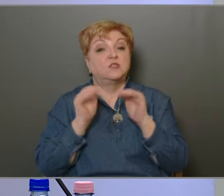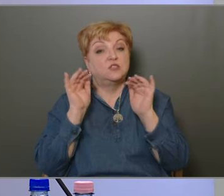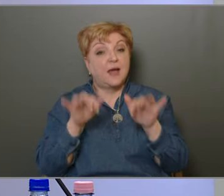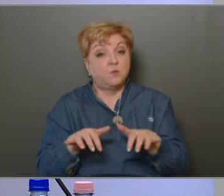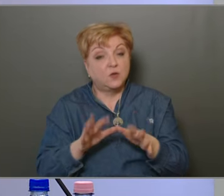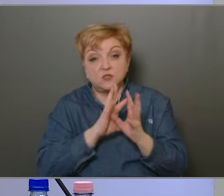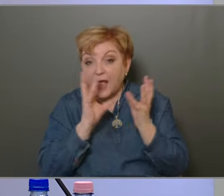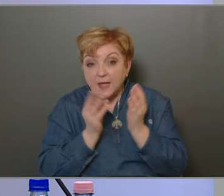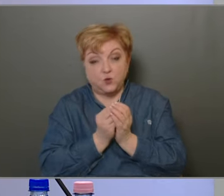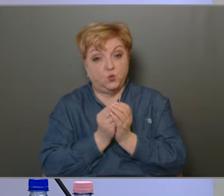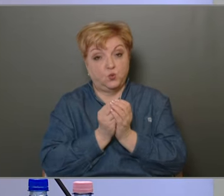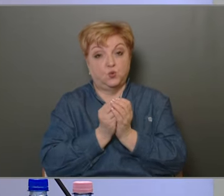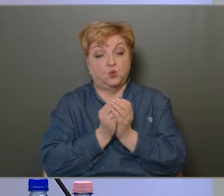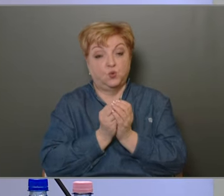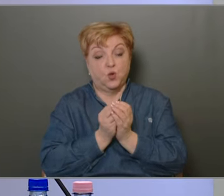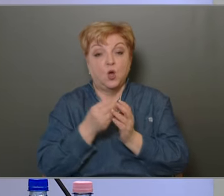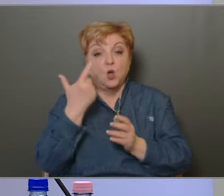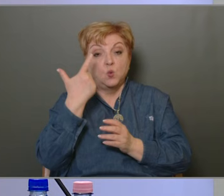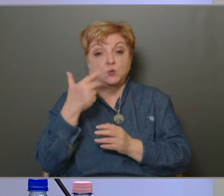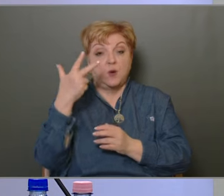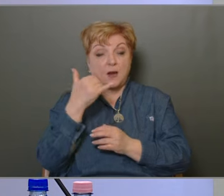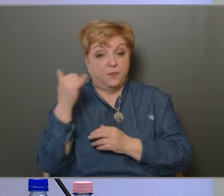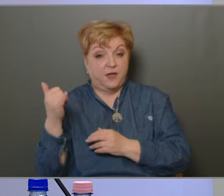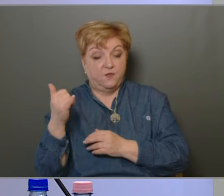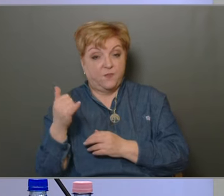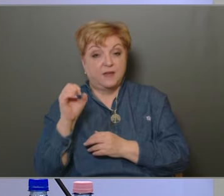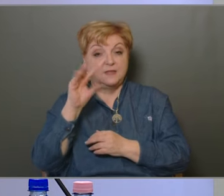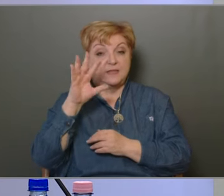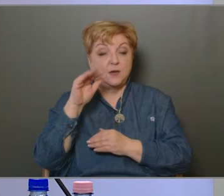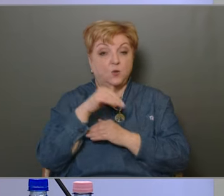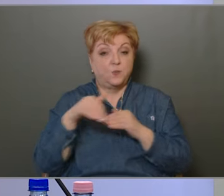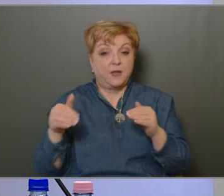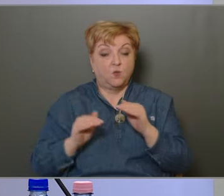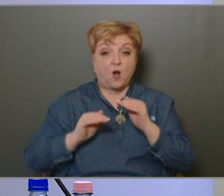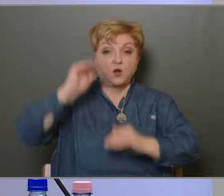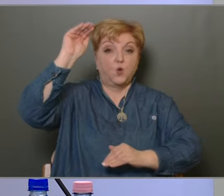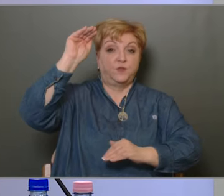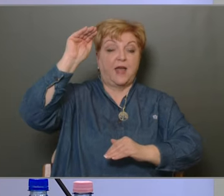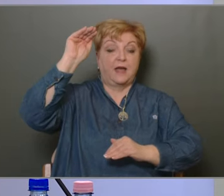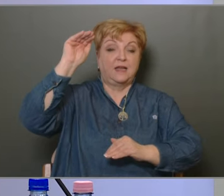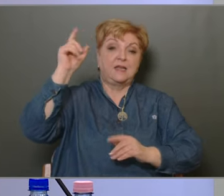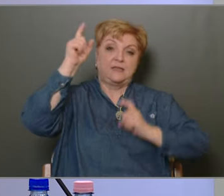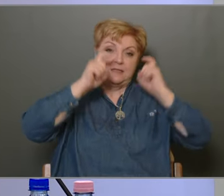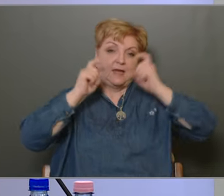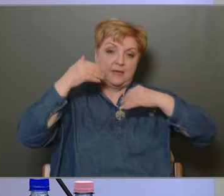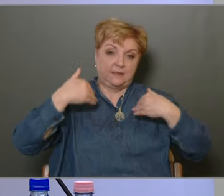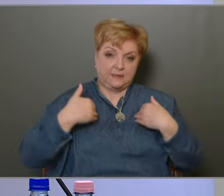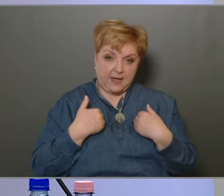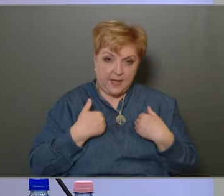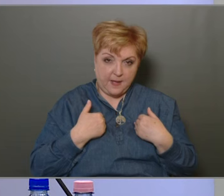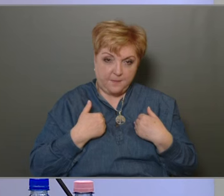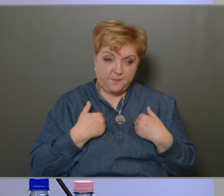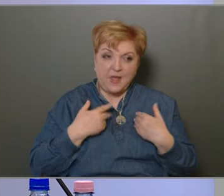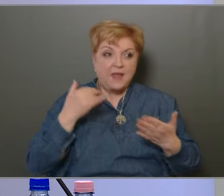támogatások együtt 2023-ban 15 millió forinttal nőttek. Szerinten ez